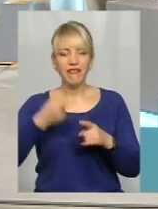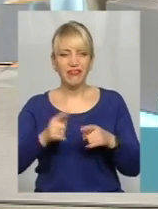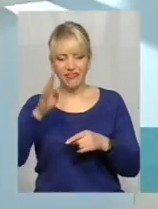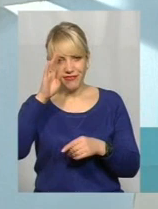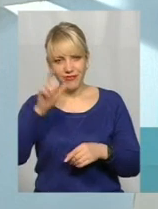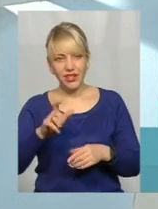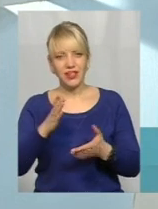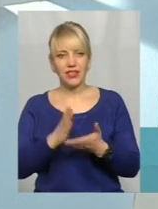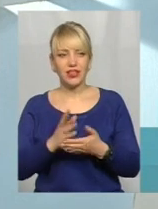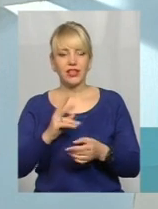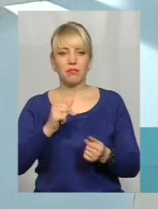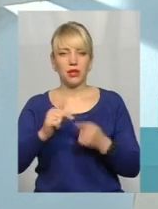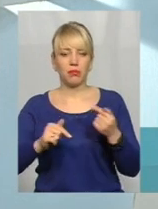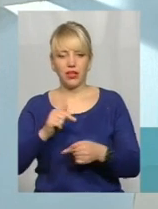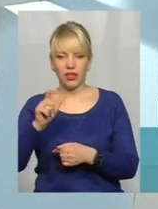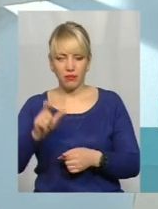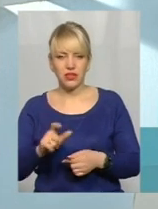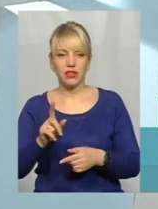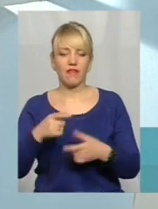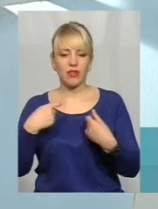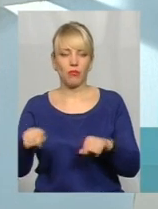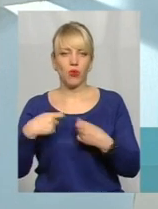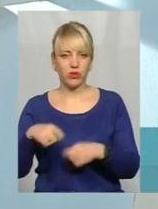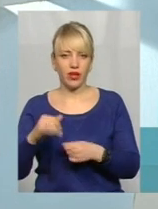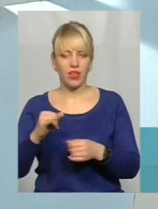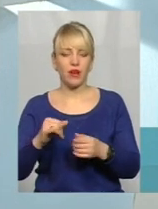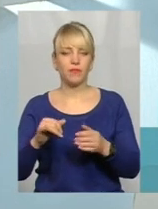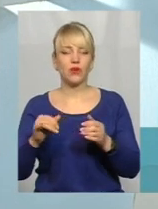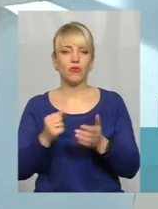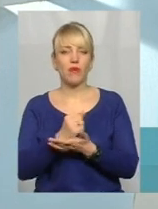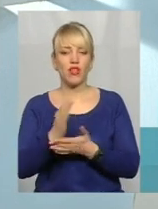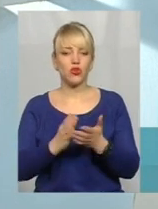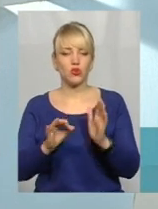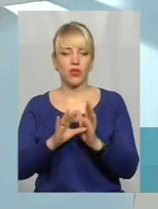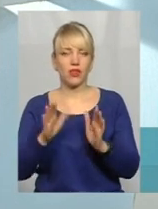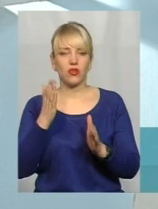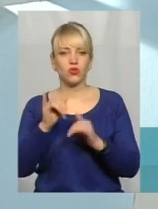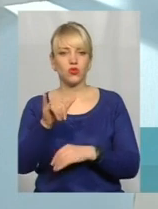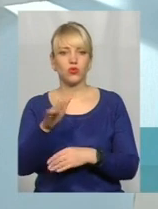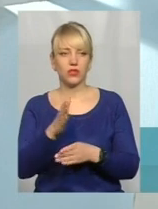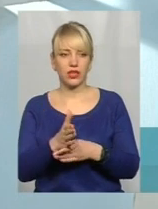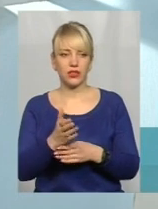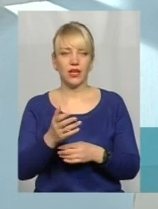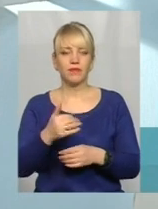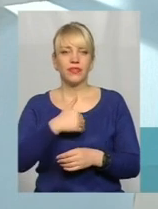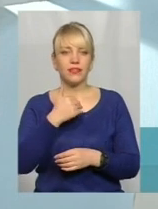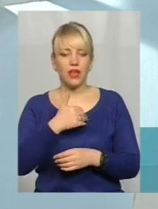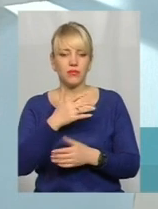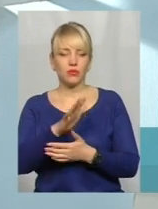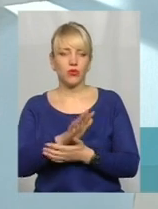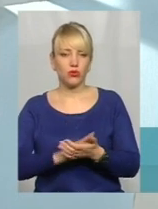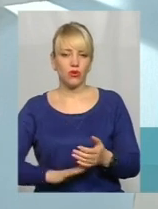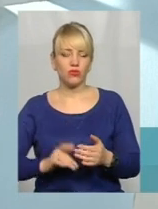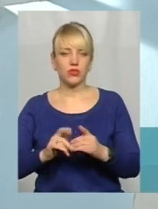як фізична особа підприємниць і продає в мережу цю енергію. І якщо в нього є намір продовжити